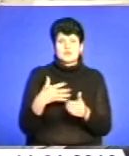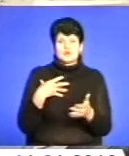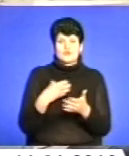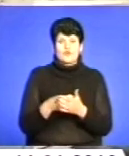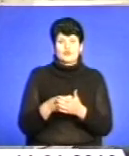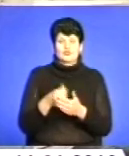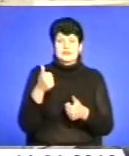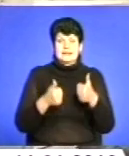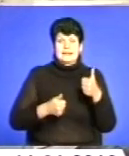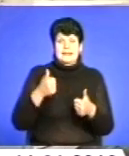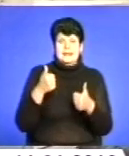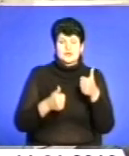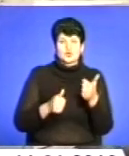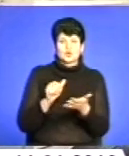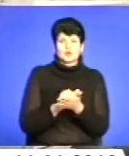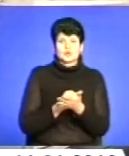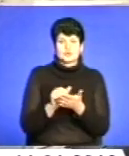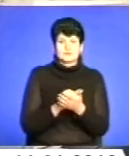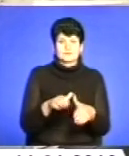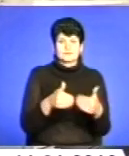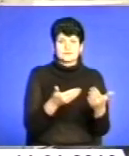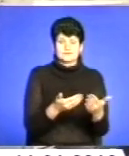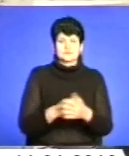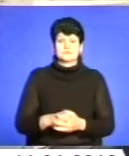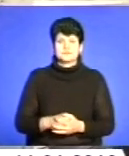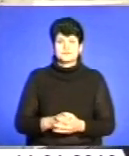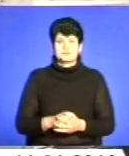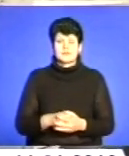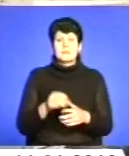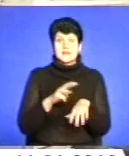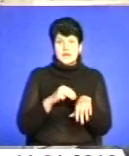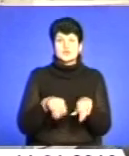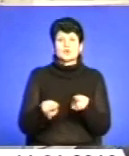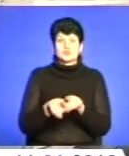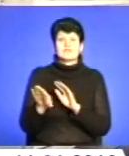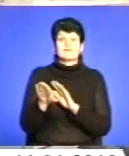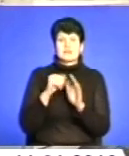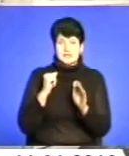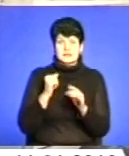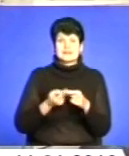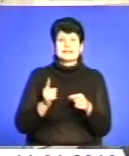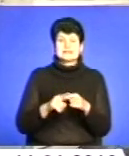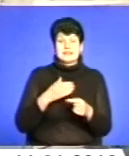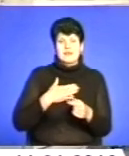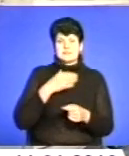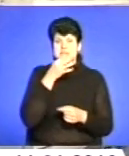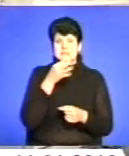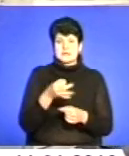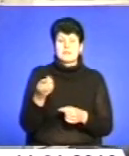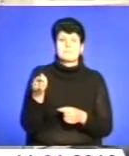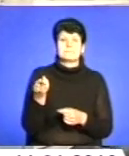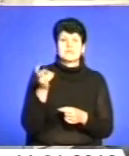тендерне предложення. Тож ми міліцію визвали, і це нам сказали піти